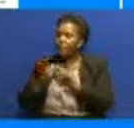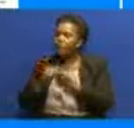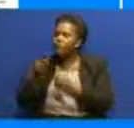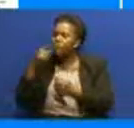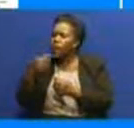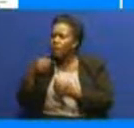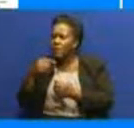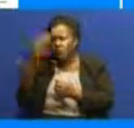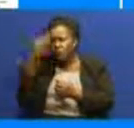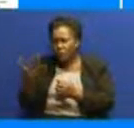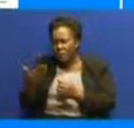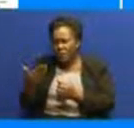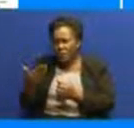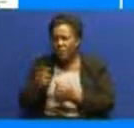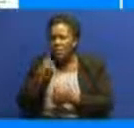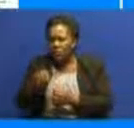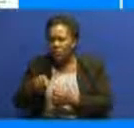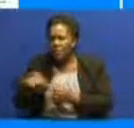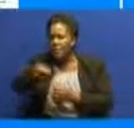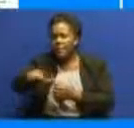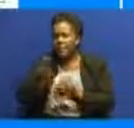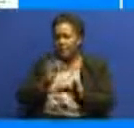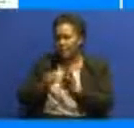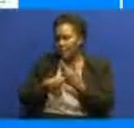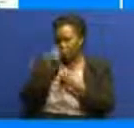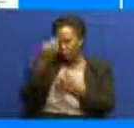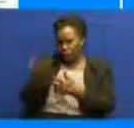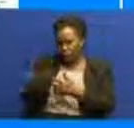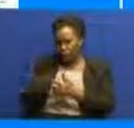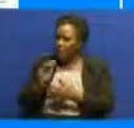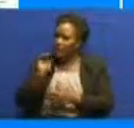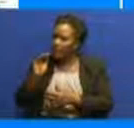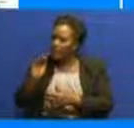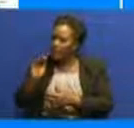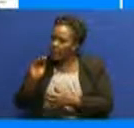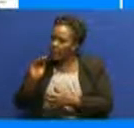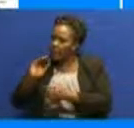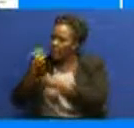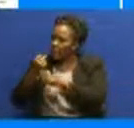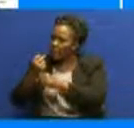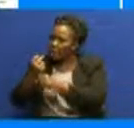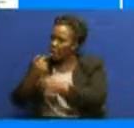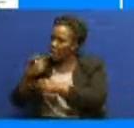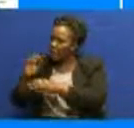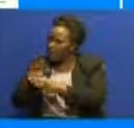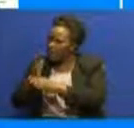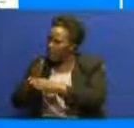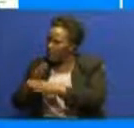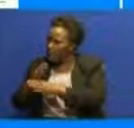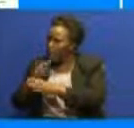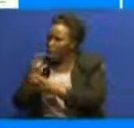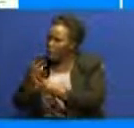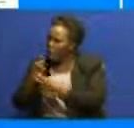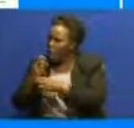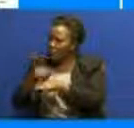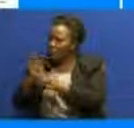katika mukta zaupi jie wameambyo msubiri msubiri kwa katigiani na sasa hivi ni